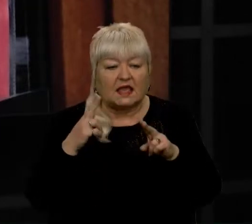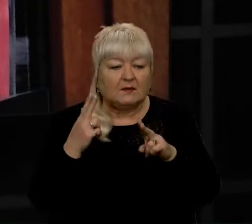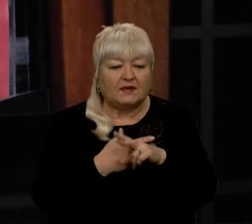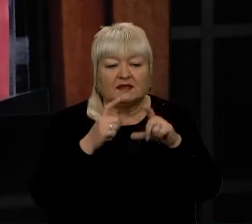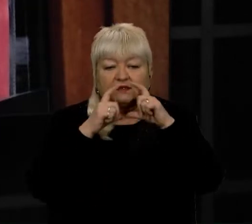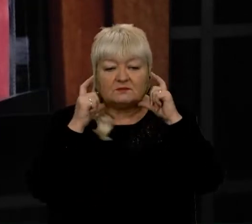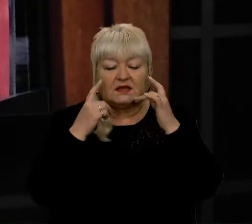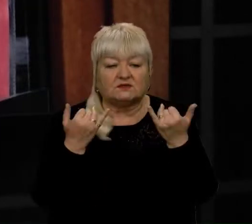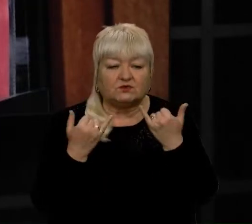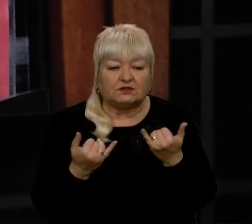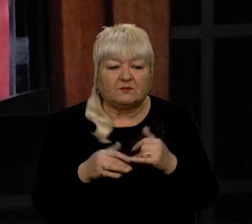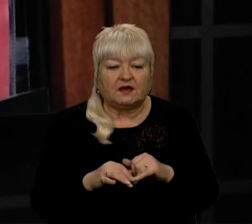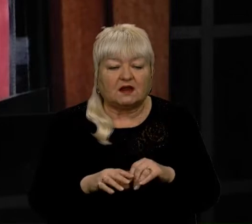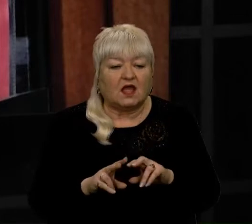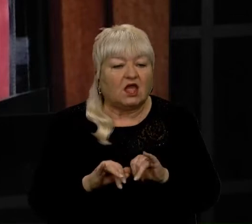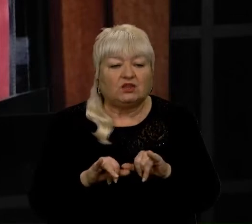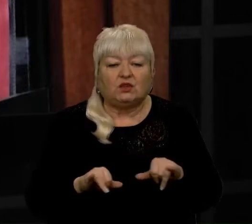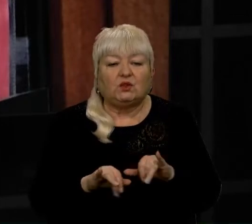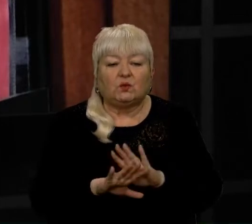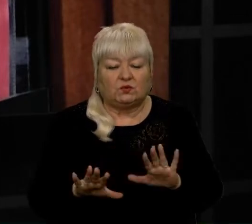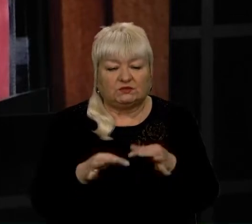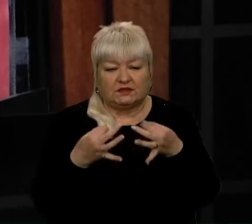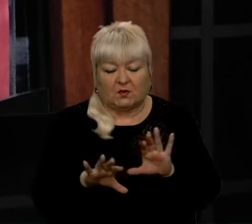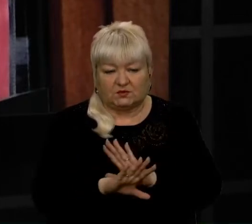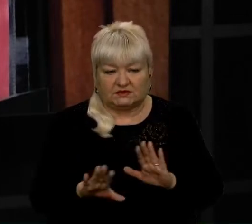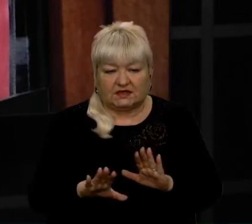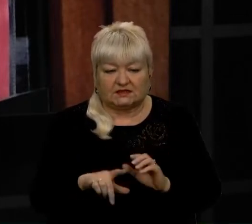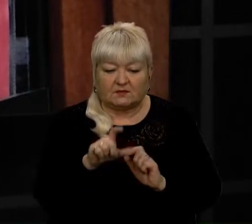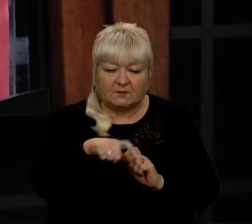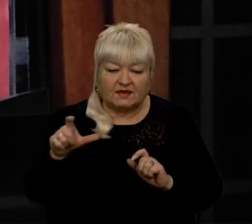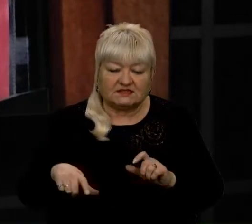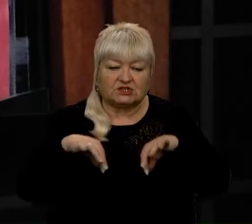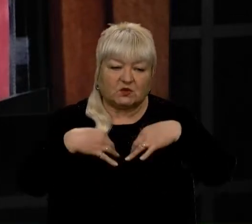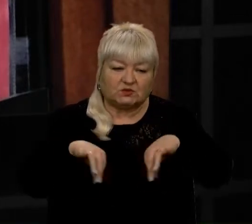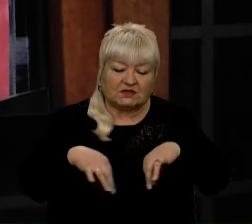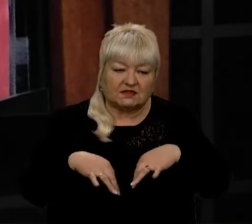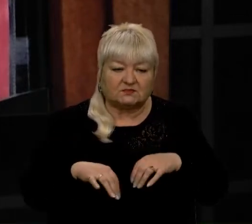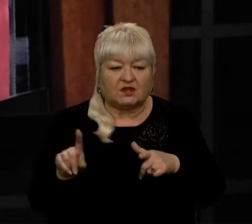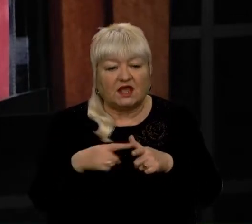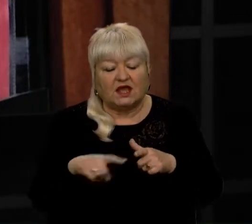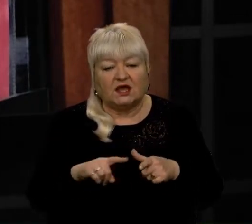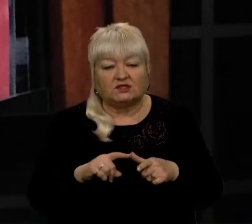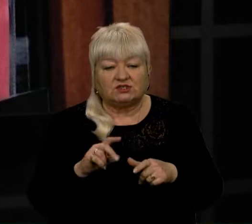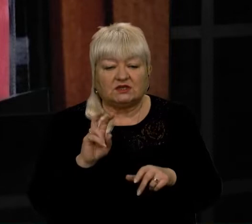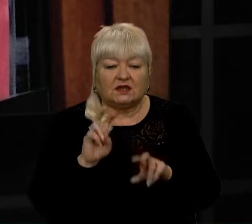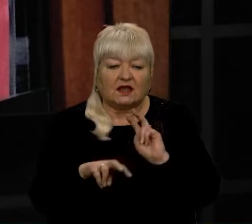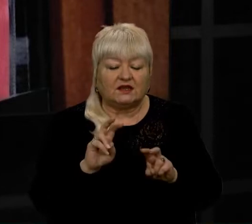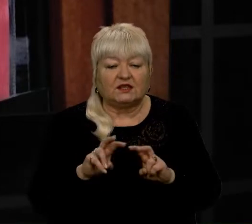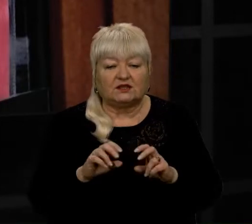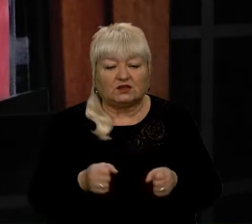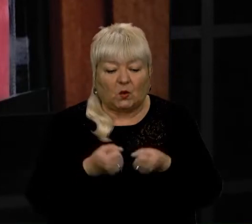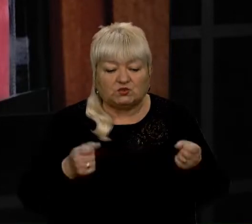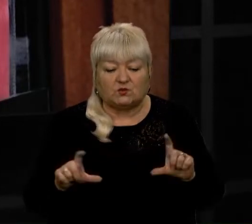відтепер точно нікуди не впускатимуть. Пасажири у транспорті чи клієнти у супермаркеті без